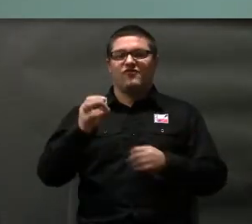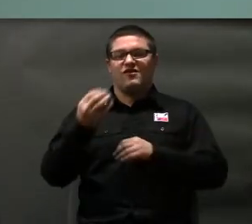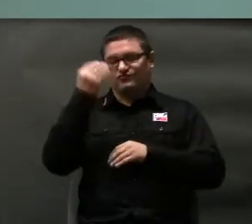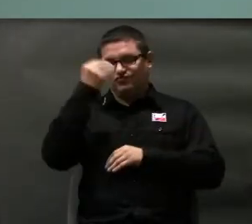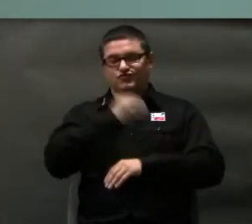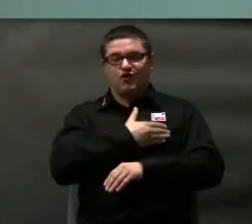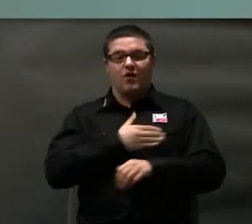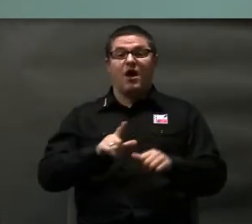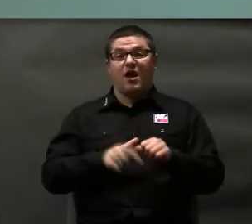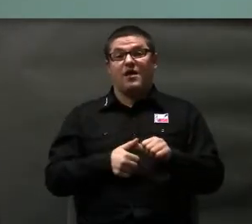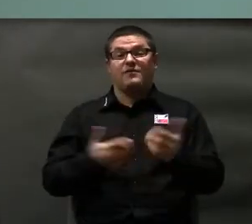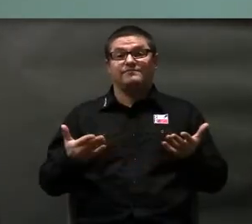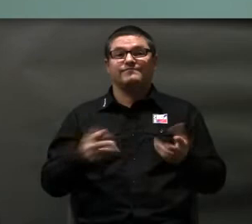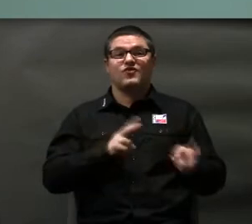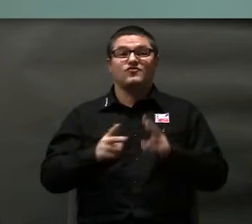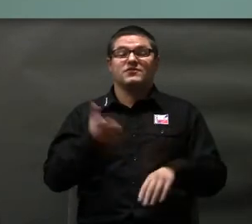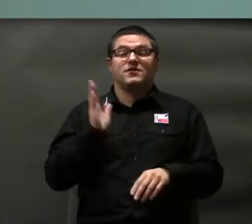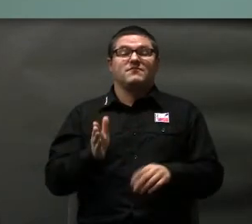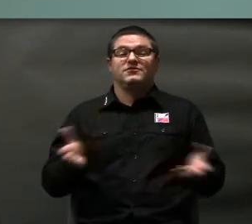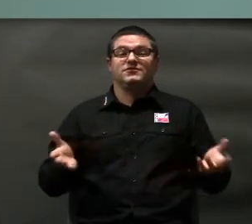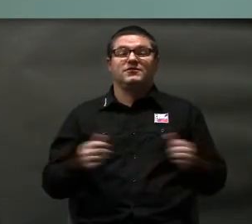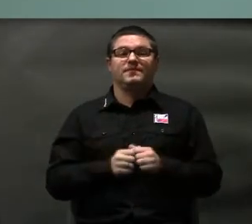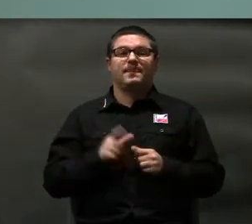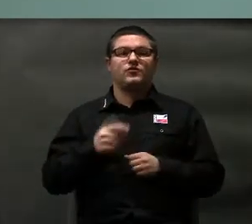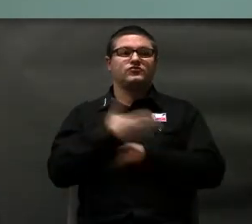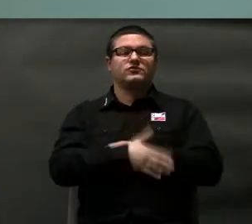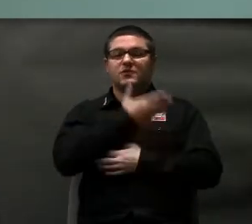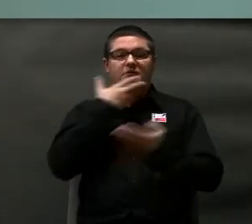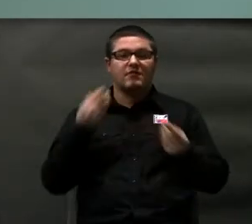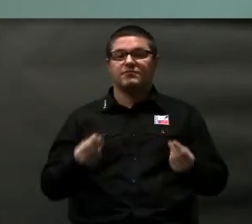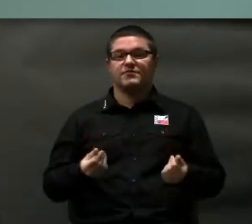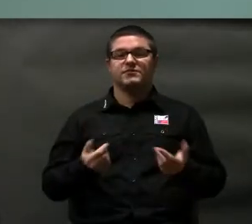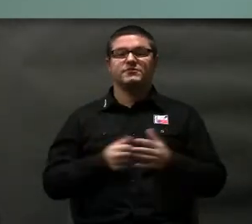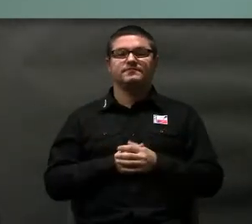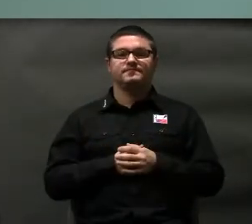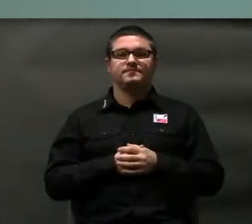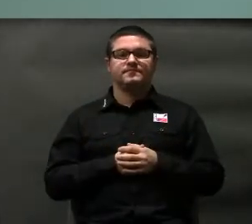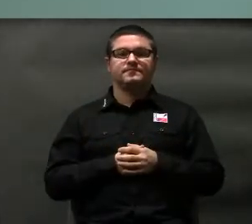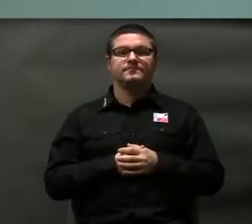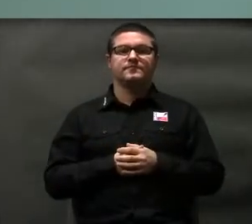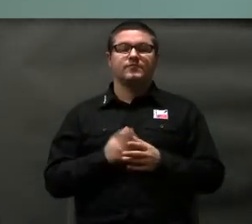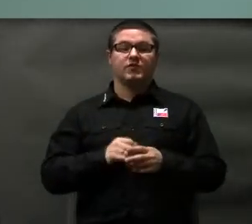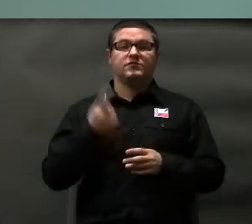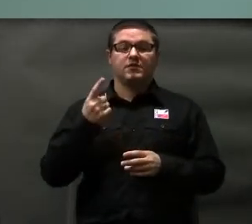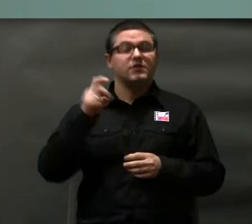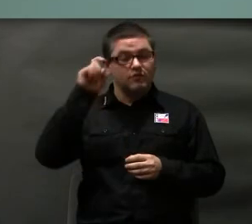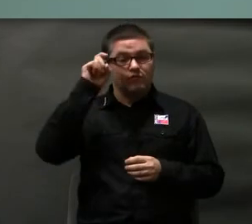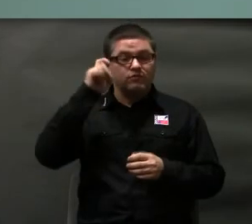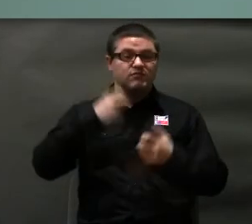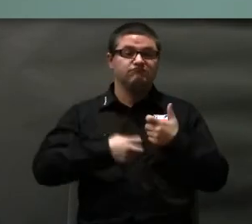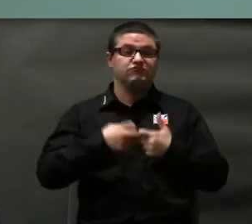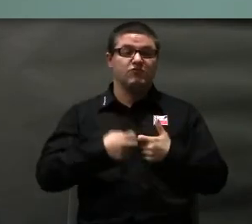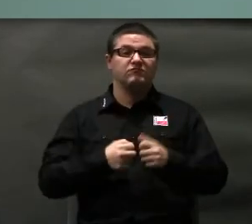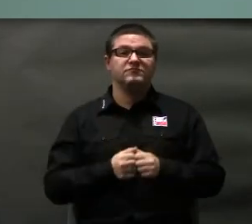słuchaj, no tłumacza nie będzie, bo skończyły się pieniądze. To jest jeden z kłopotów i